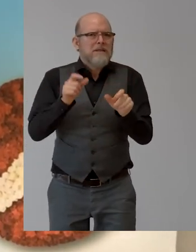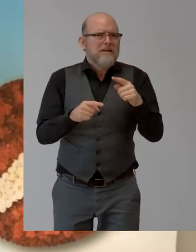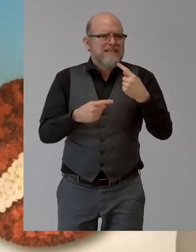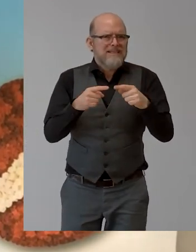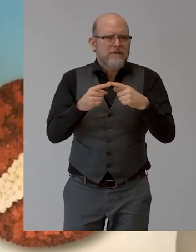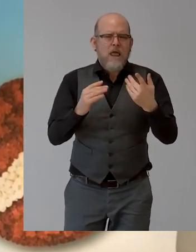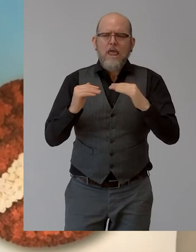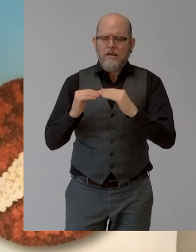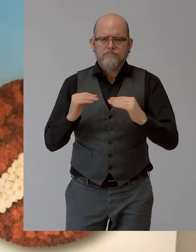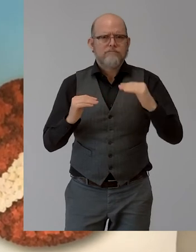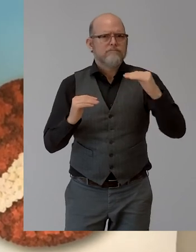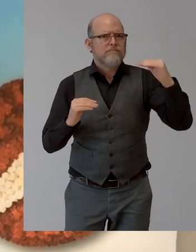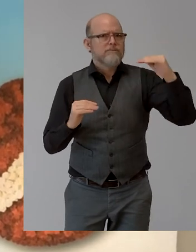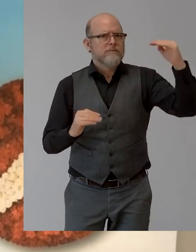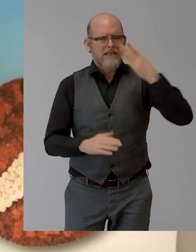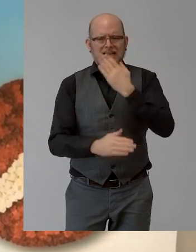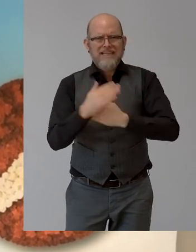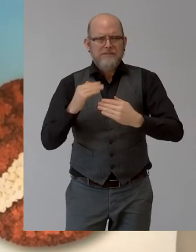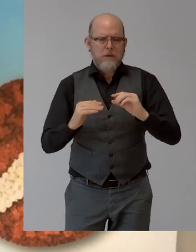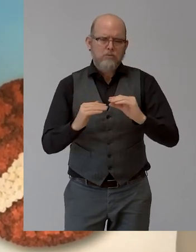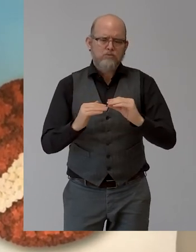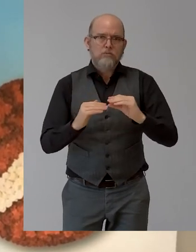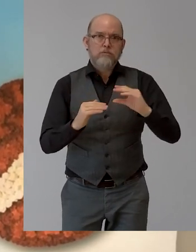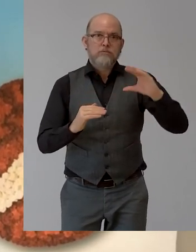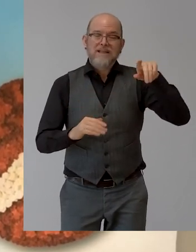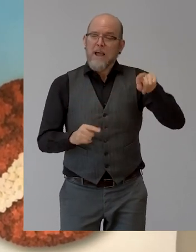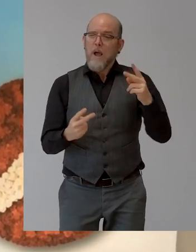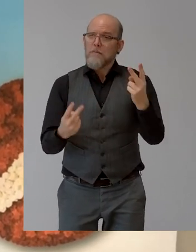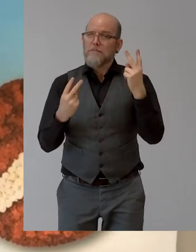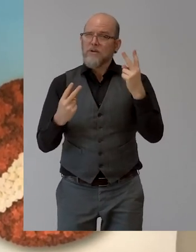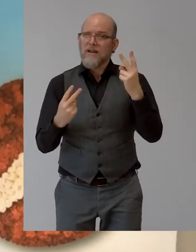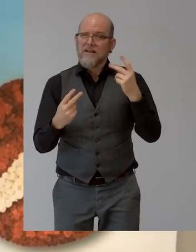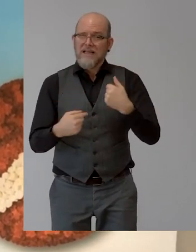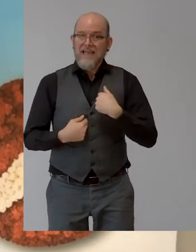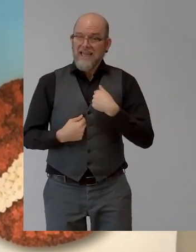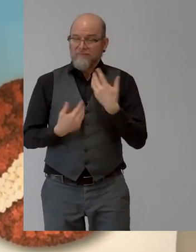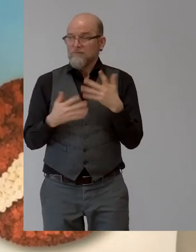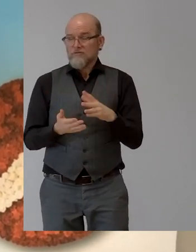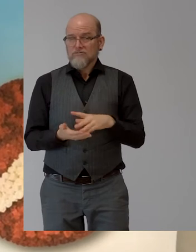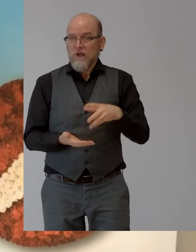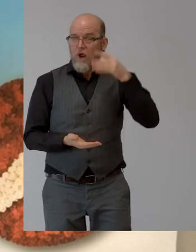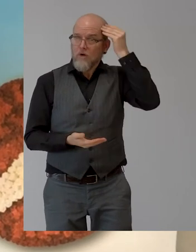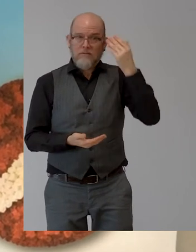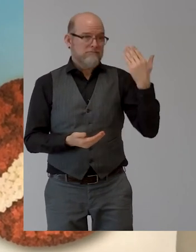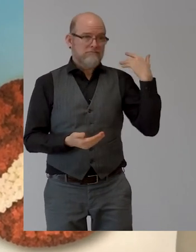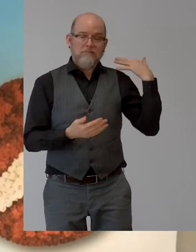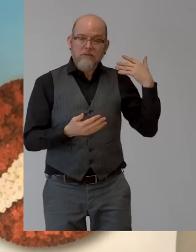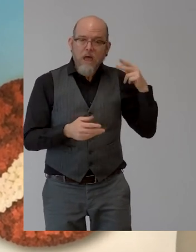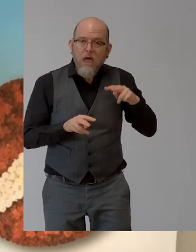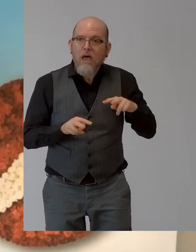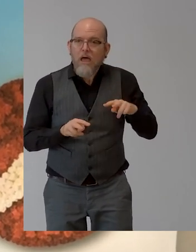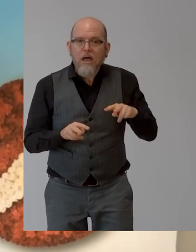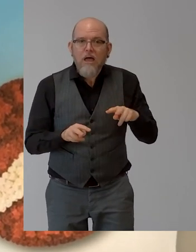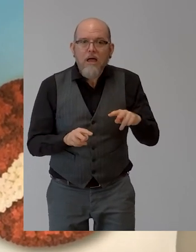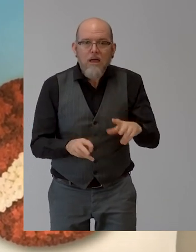And secondly, and I think also we had to learn this, that the huge customer base you